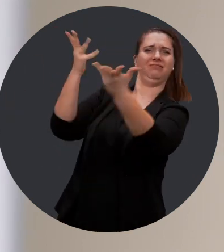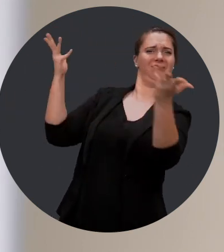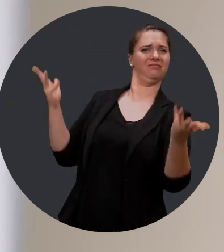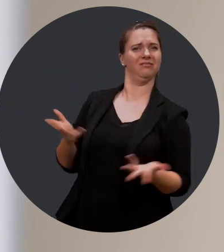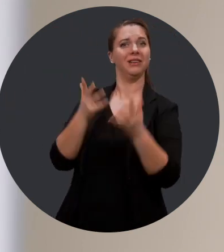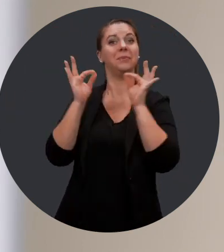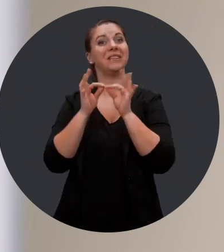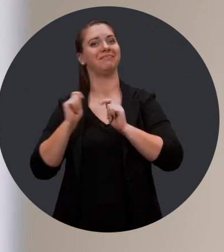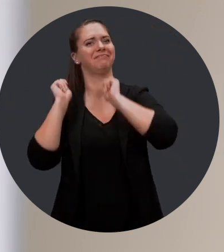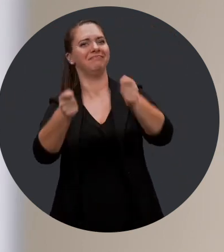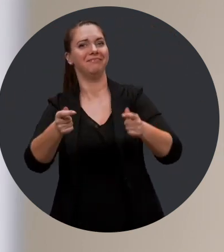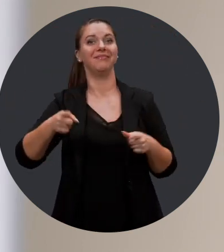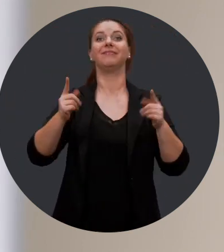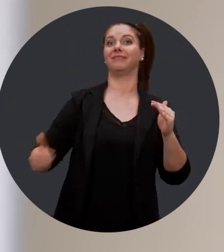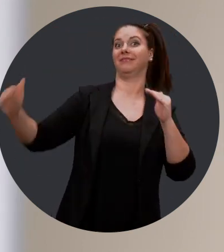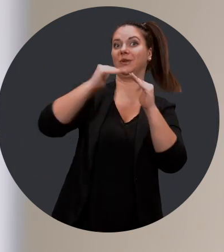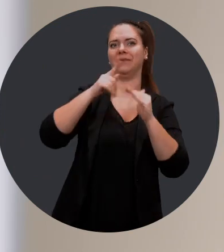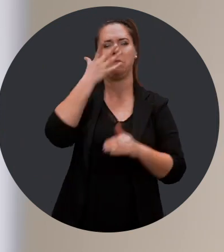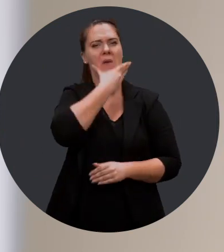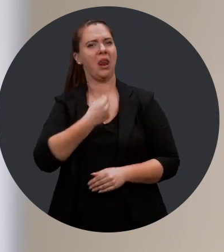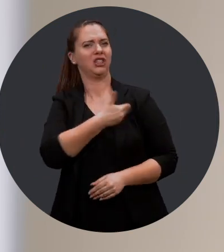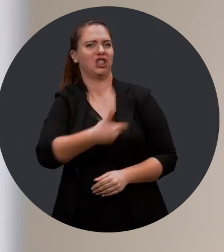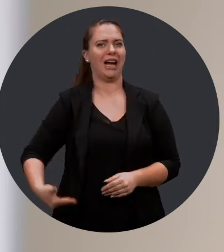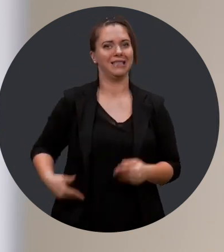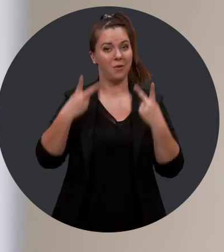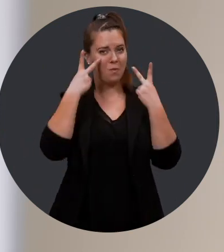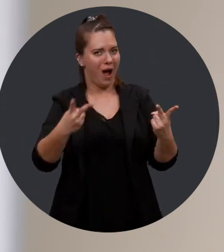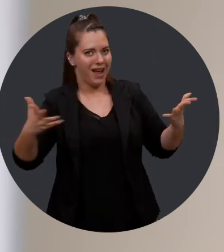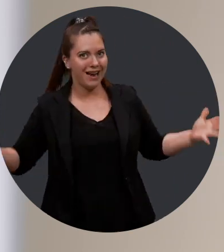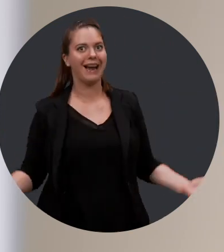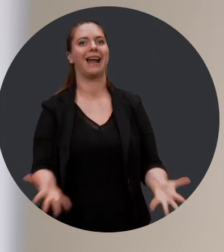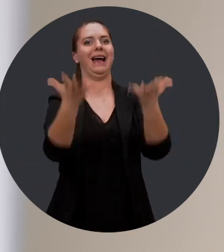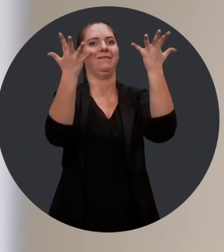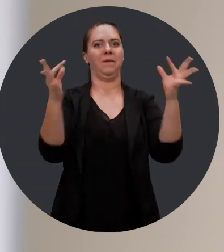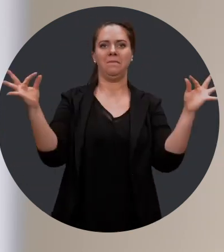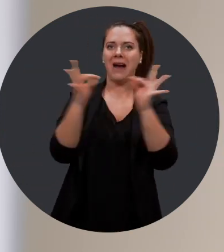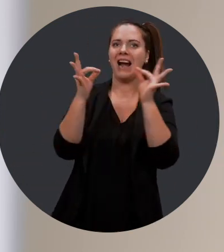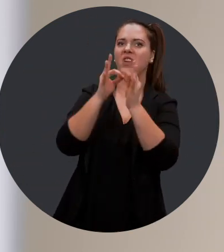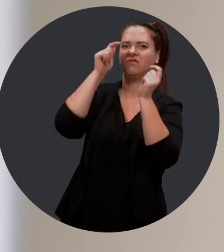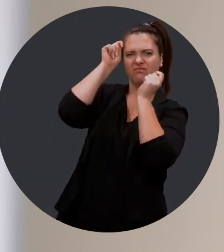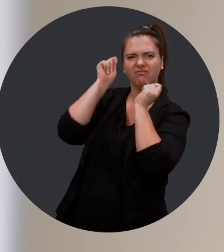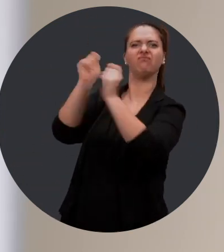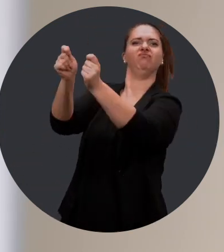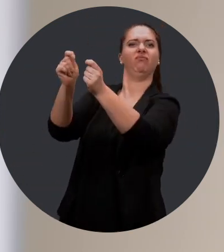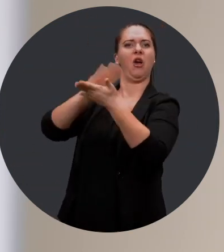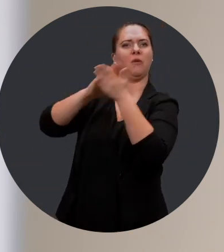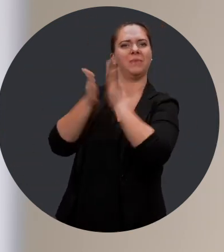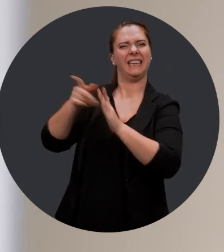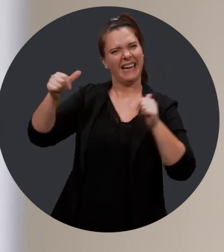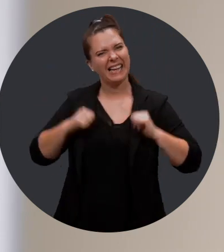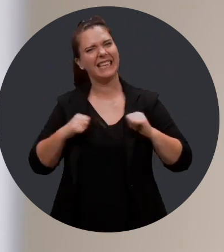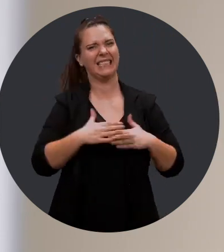Le prix, à part entière, est une belle occasion de mettre en valeur le mérite des entreprises qui osent s'ouvrir